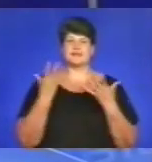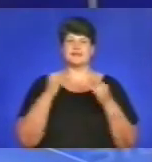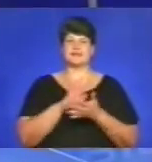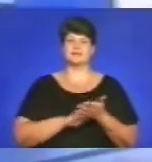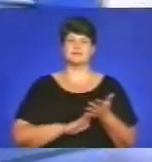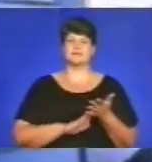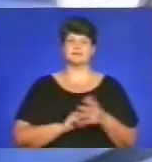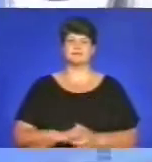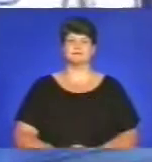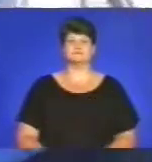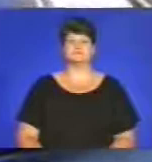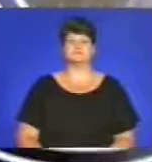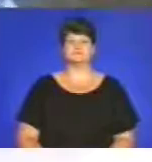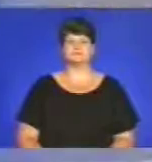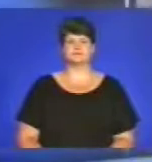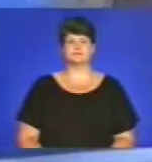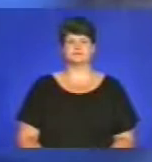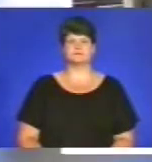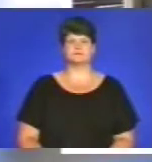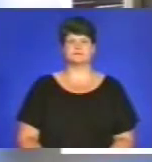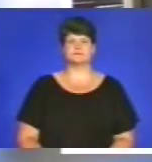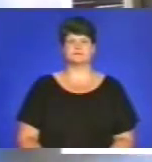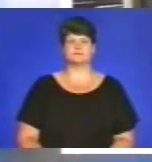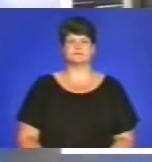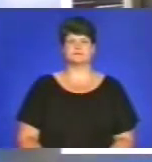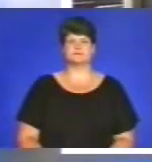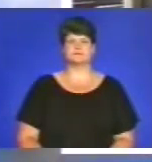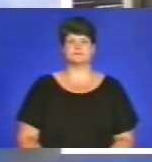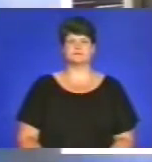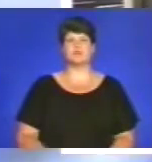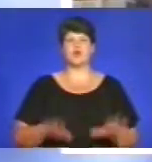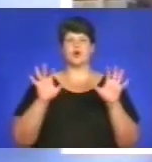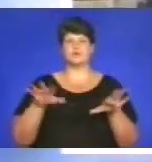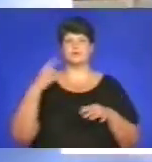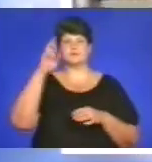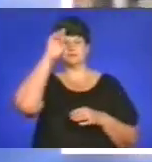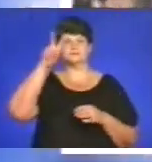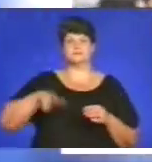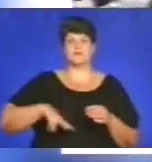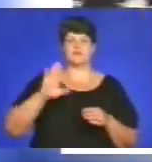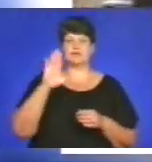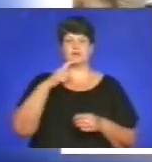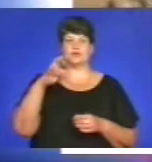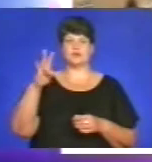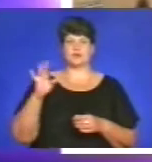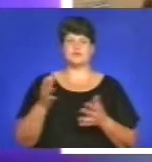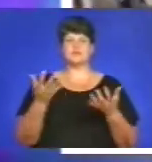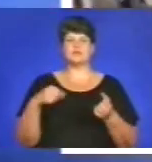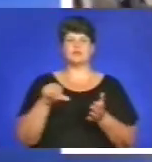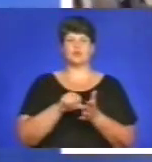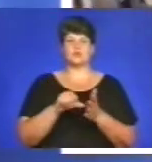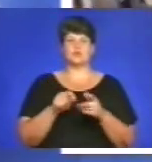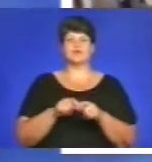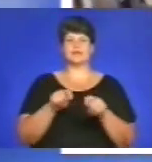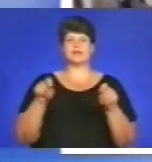МУЗЫКАЛЬНАЯ ЗАСТАВКА Голова облдержадміністрації Валентин Хоптян взяв участь у